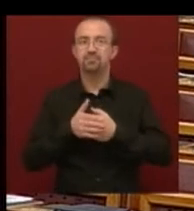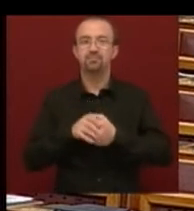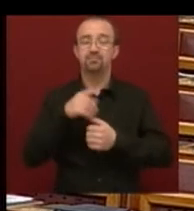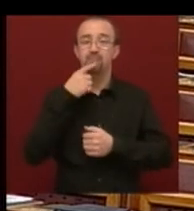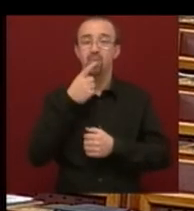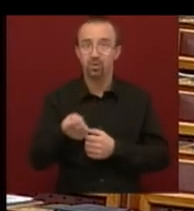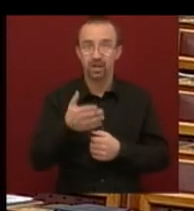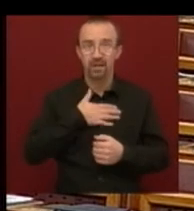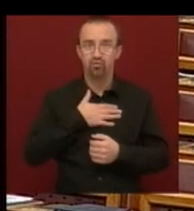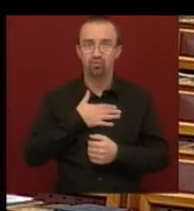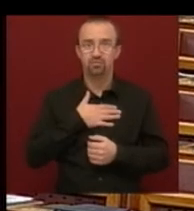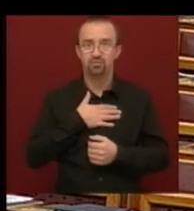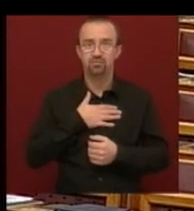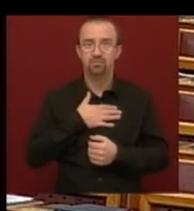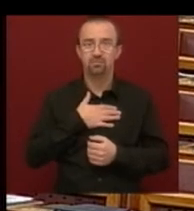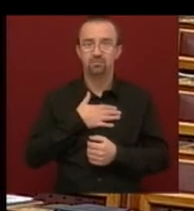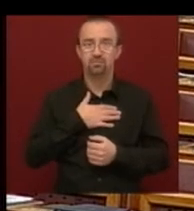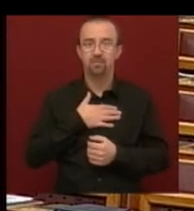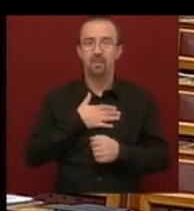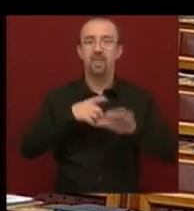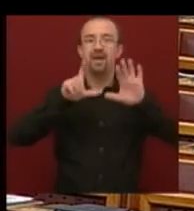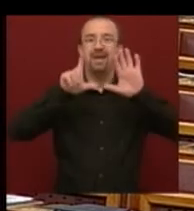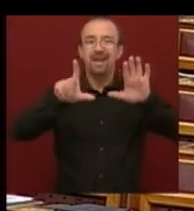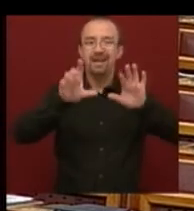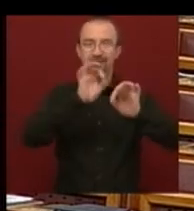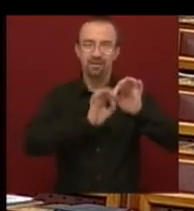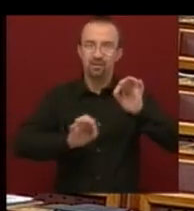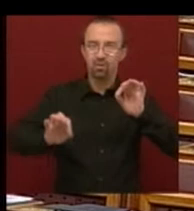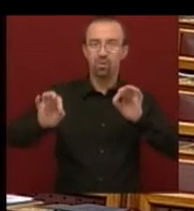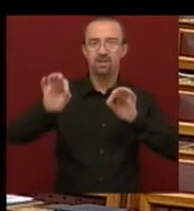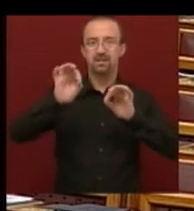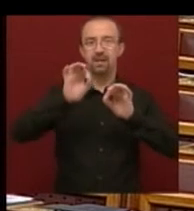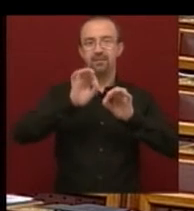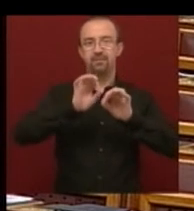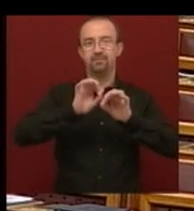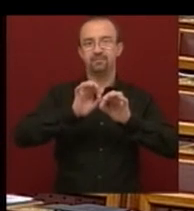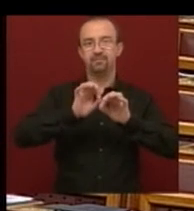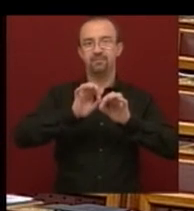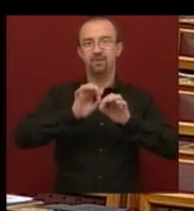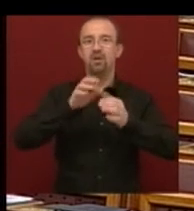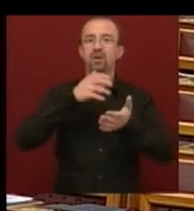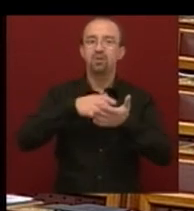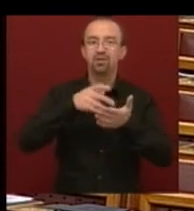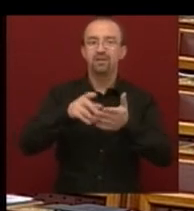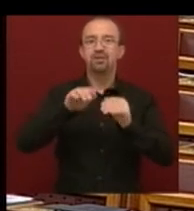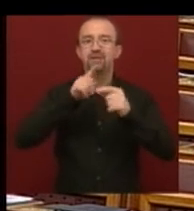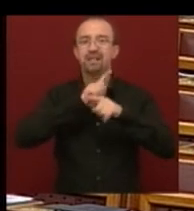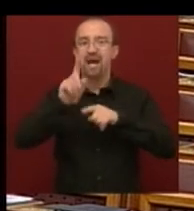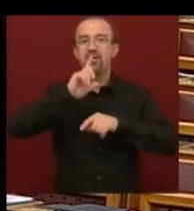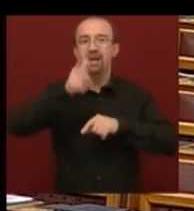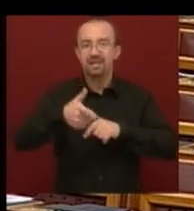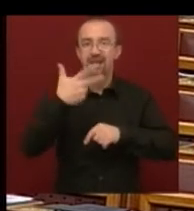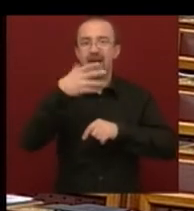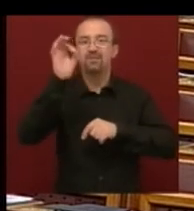azt mondta nekünk, hogy 7 ország költségetési deficitje lesz 3